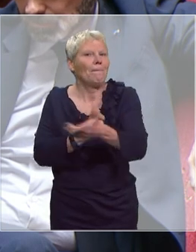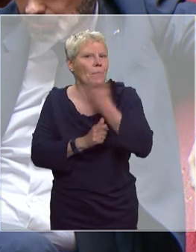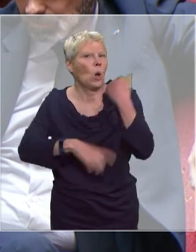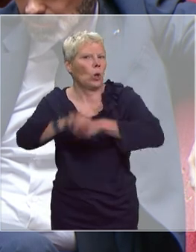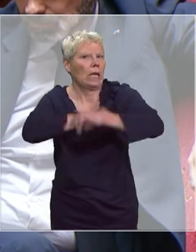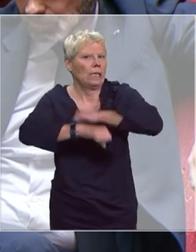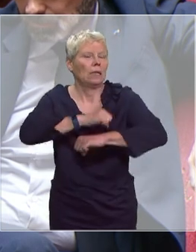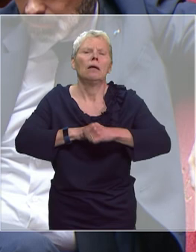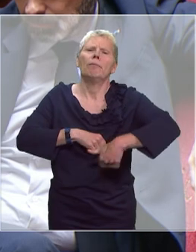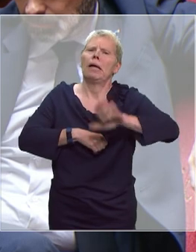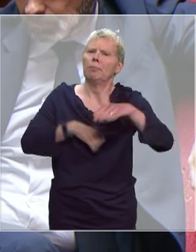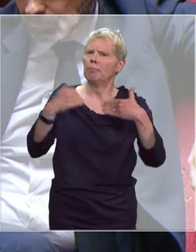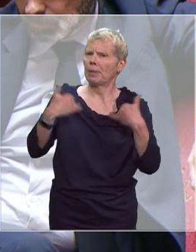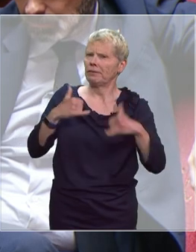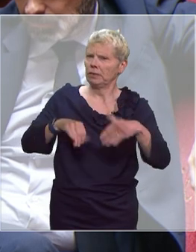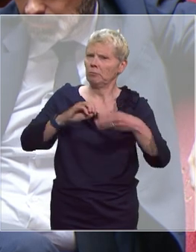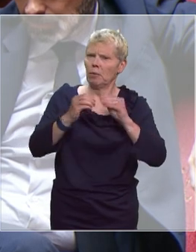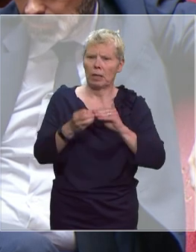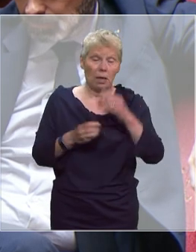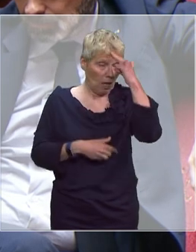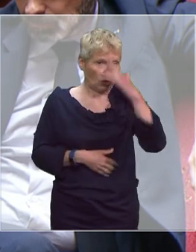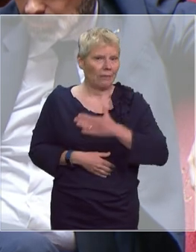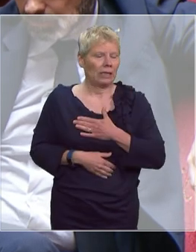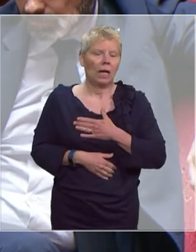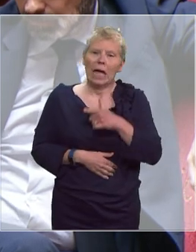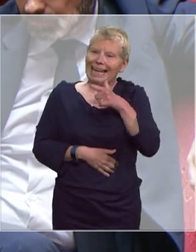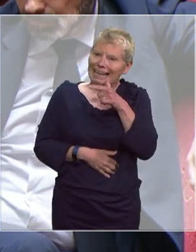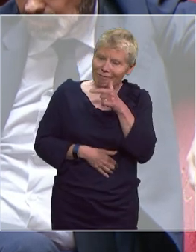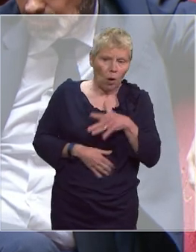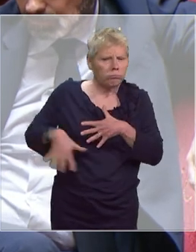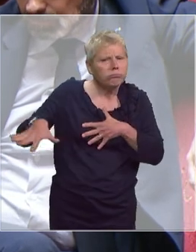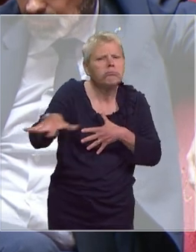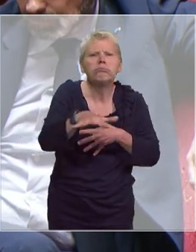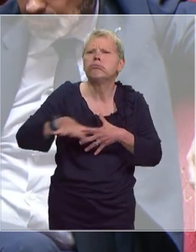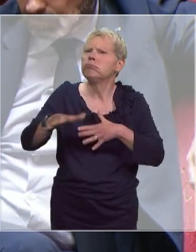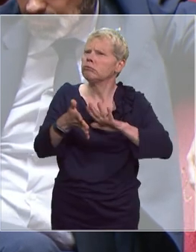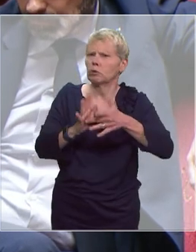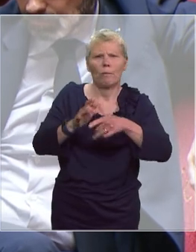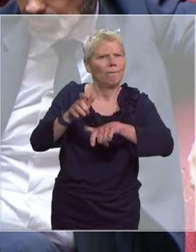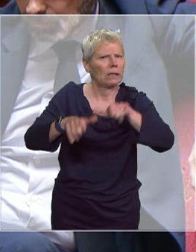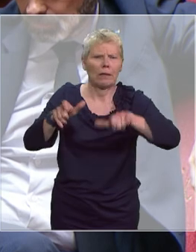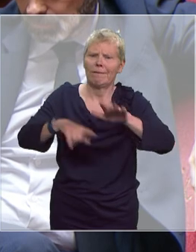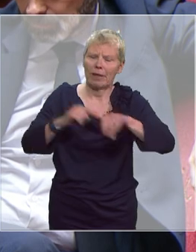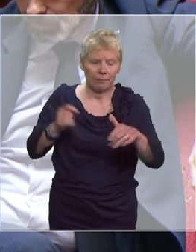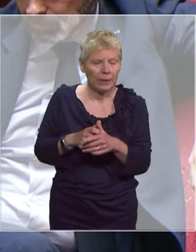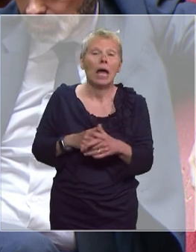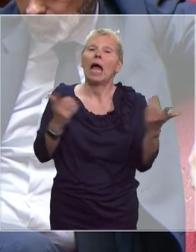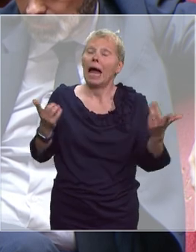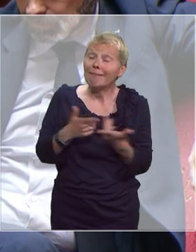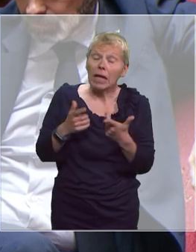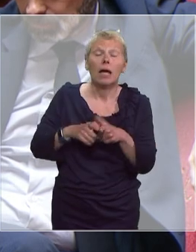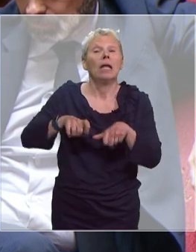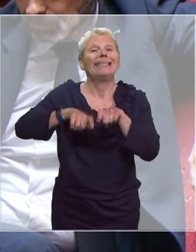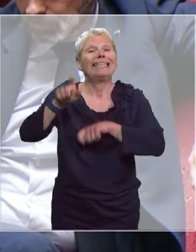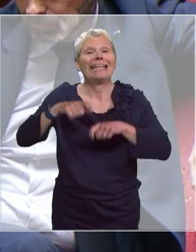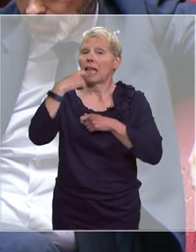encore y avoir des difficultés mais je crois que vraiment un effort remarquable a été fait par tous. Sur les tests, le dépistage sera systématique,